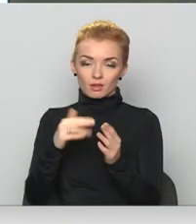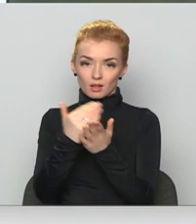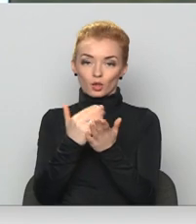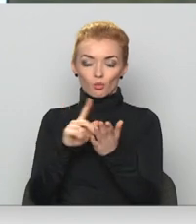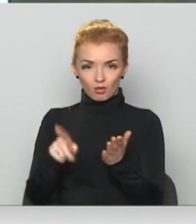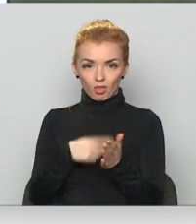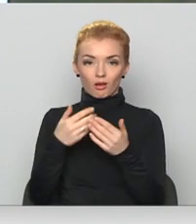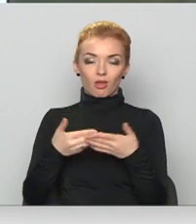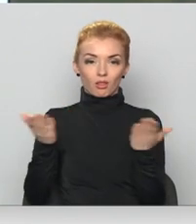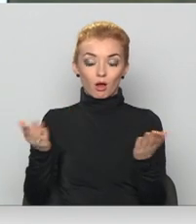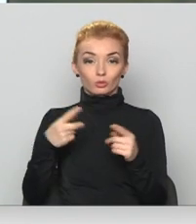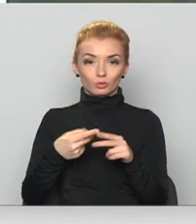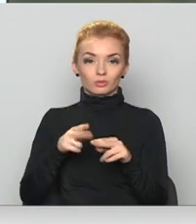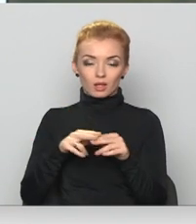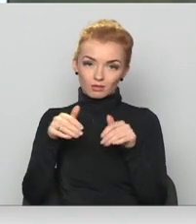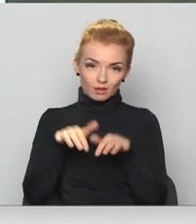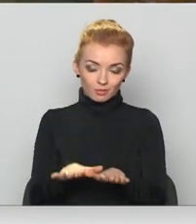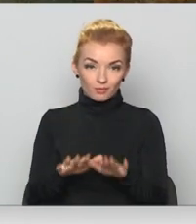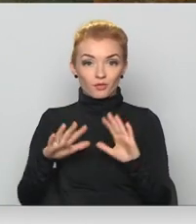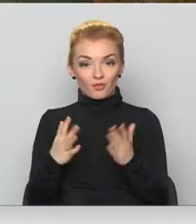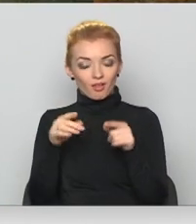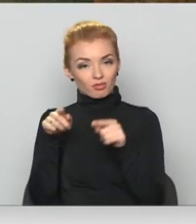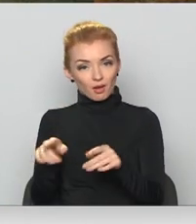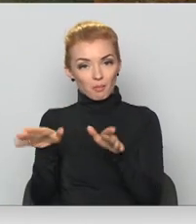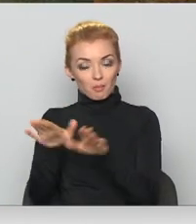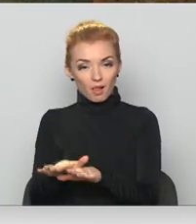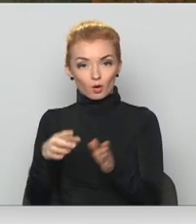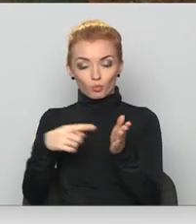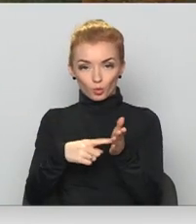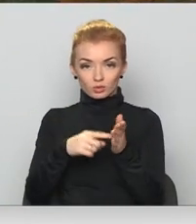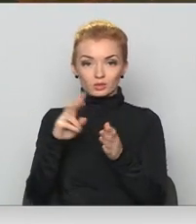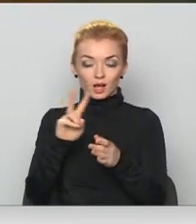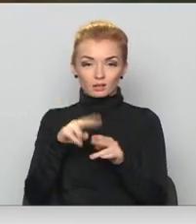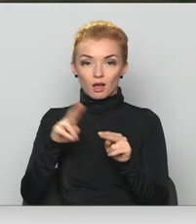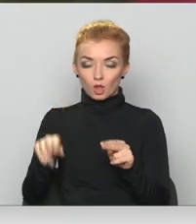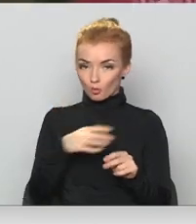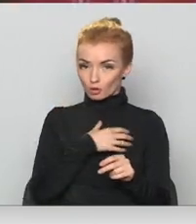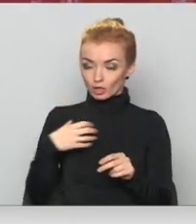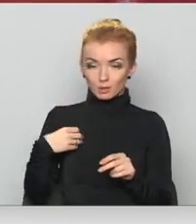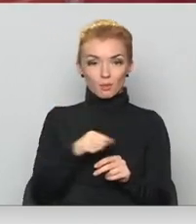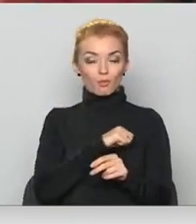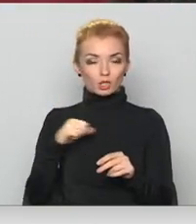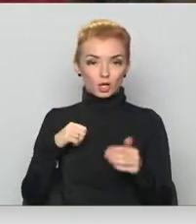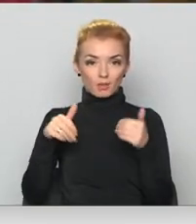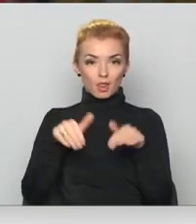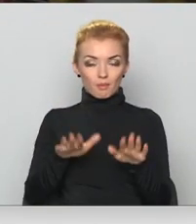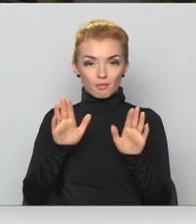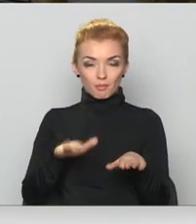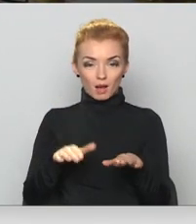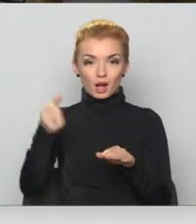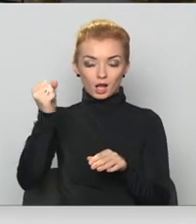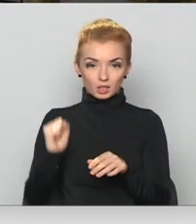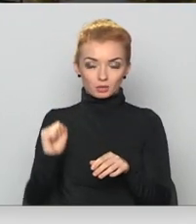atkaut tiks atvērts un tad arī izšķirsies. Vaitējā paliks punkts, kas ļauj pašvaldībām pašām lemt par spēļu zāļu